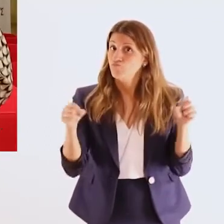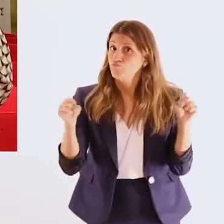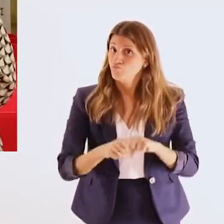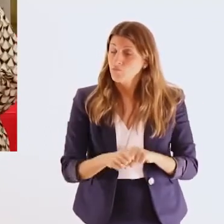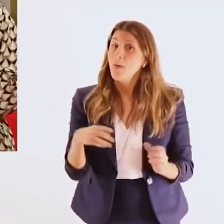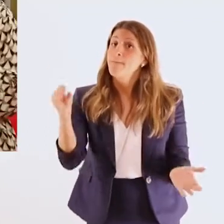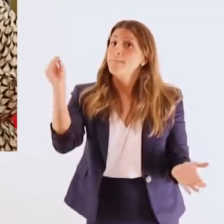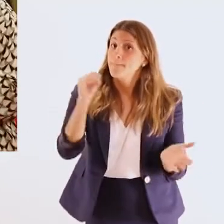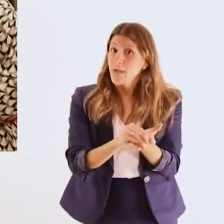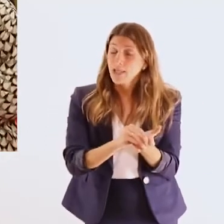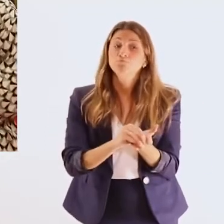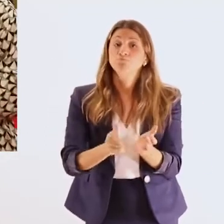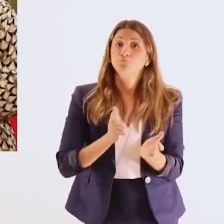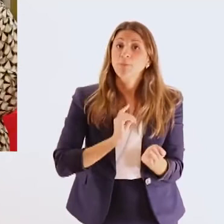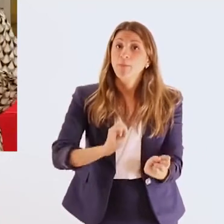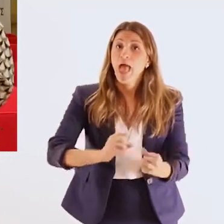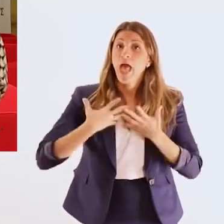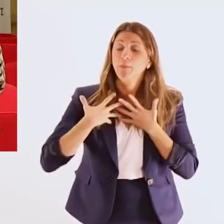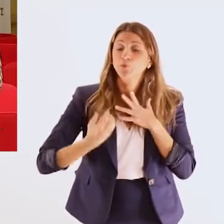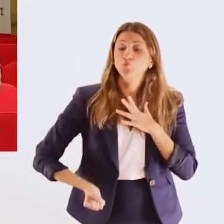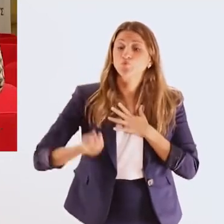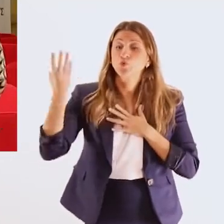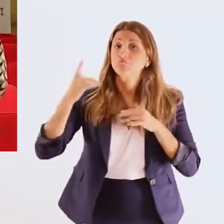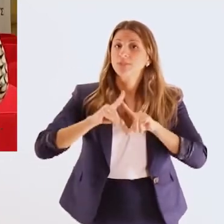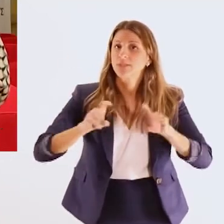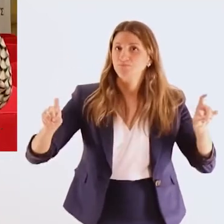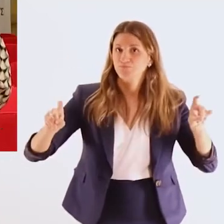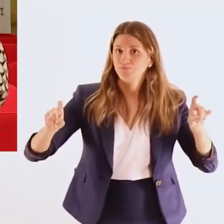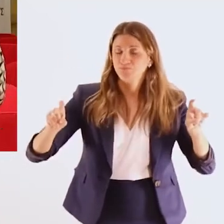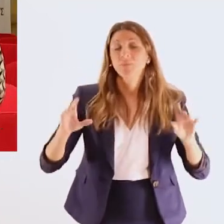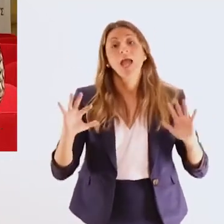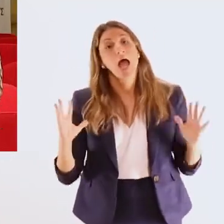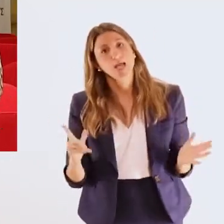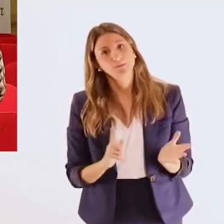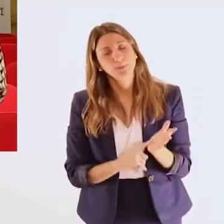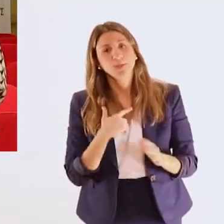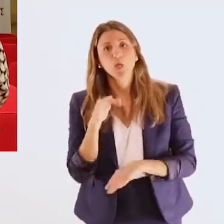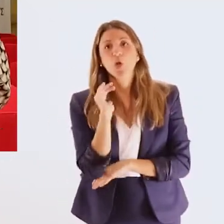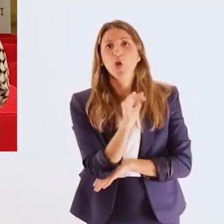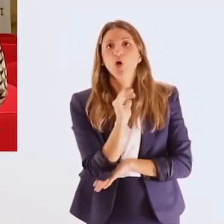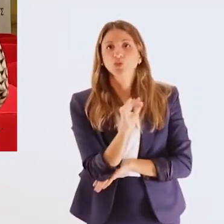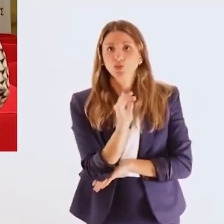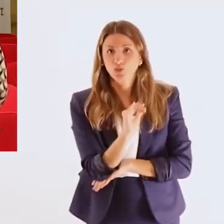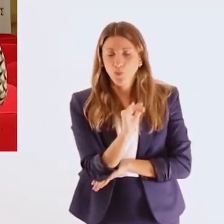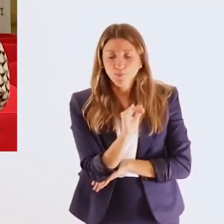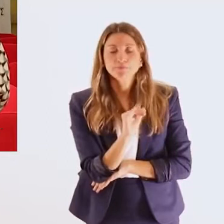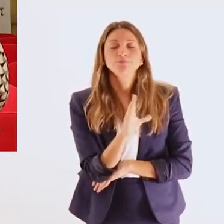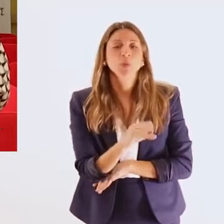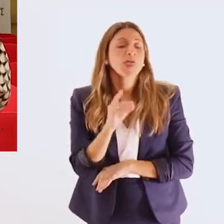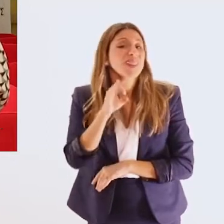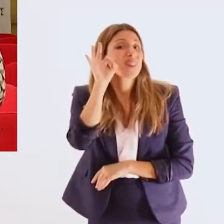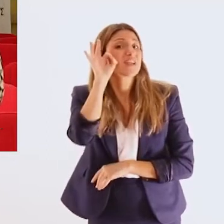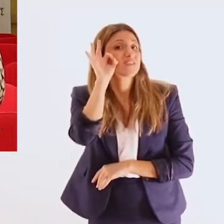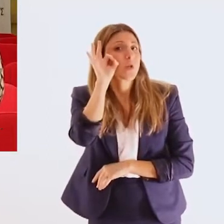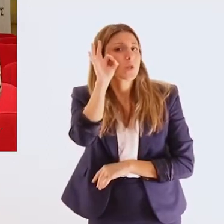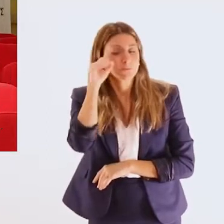Πρόεδρε είναι πολύ σημαντικά όσα μας αναφέρατε και όσα υπήρξαν στο τραπέζι της συζήτησης με τον Πρωθυπουργό θα είμαστε εδώ για να μας ενημερώνετε για όλες τις